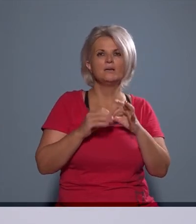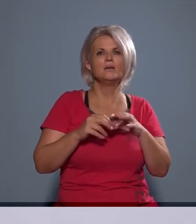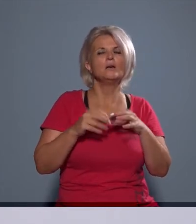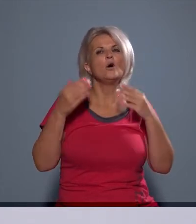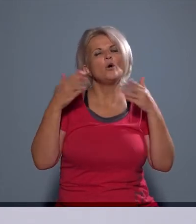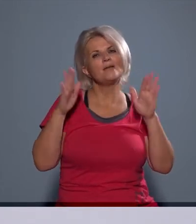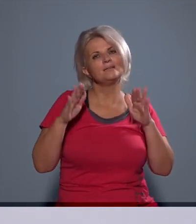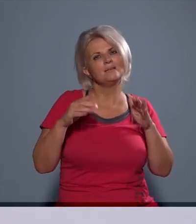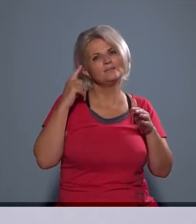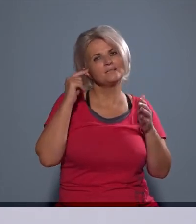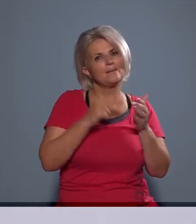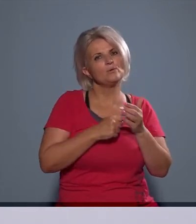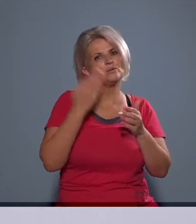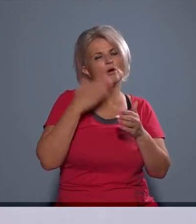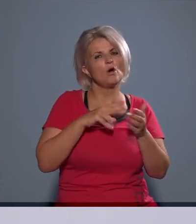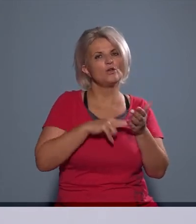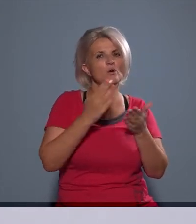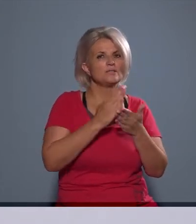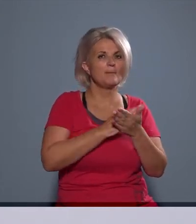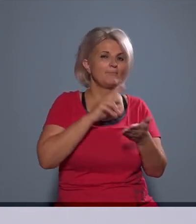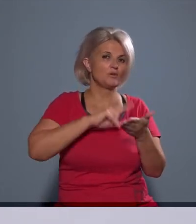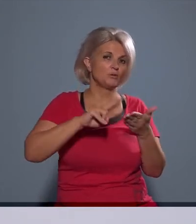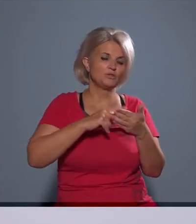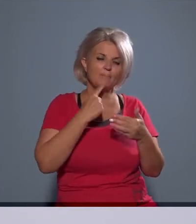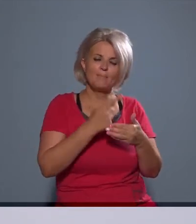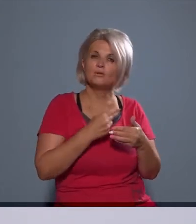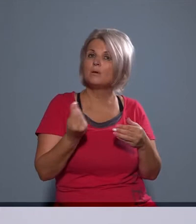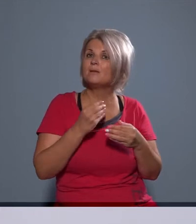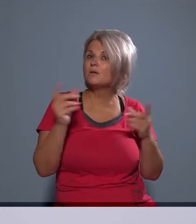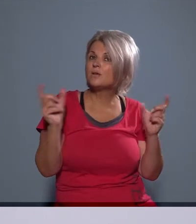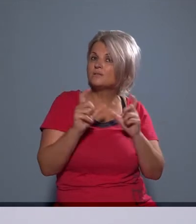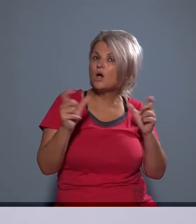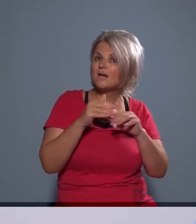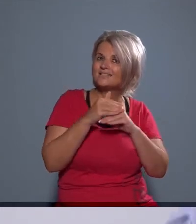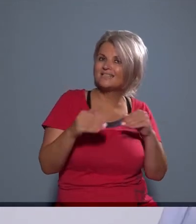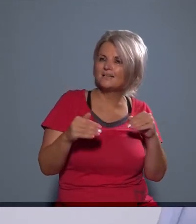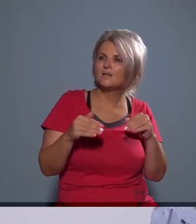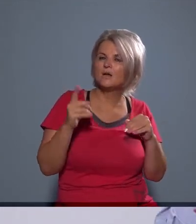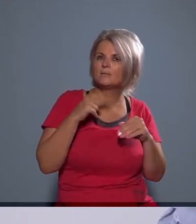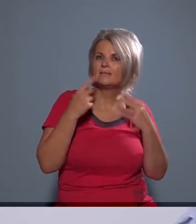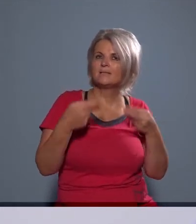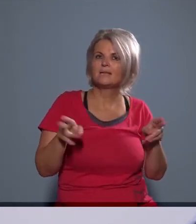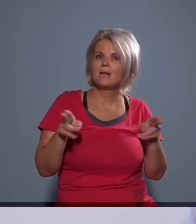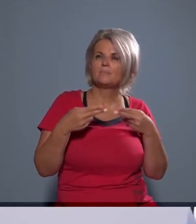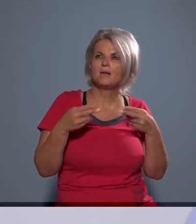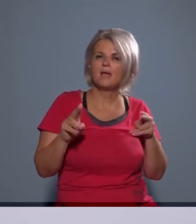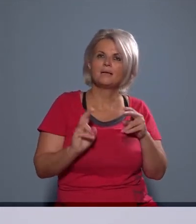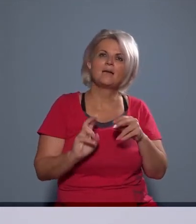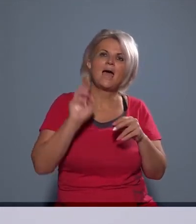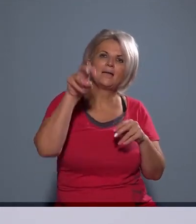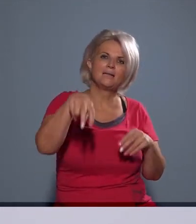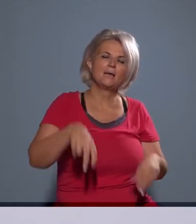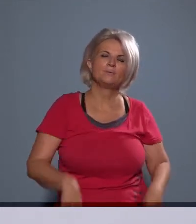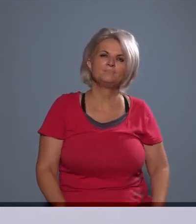objektív szempontja is, amikor megmondja a jogszabály, vagy éppen ez esetben a hatóság, hogy mi az a zajszint, amit nem lehet